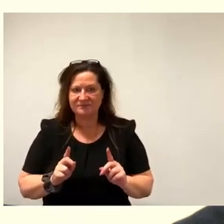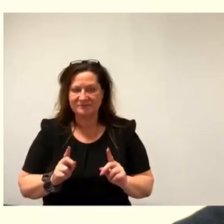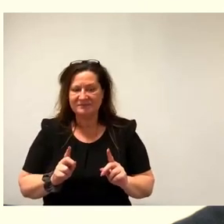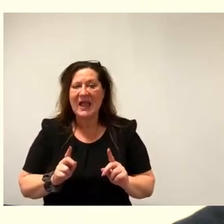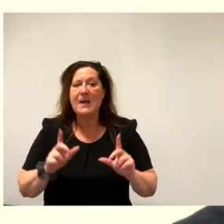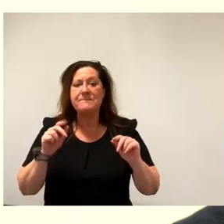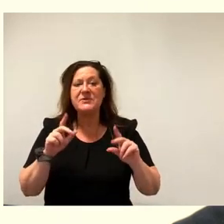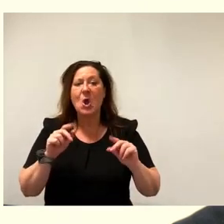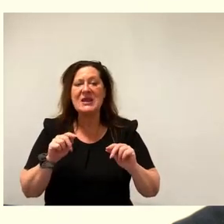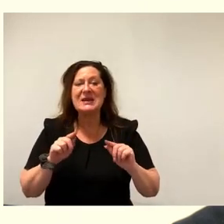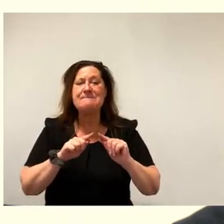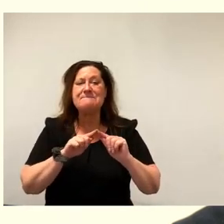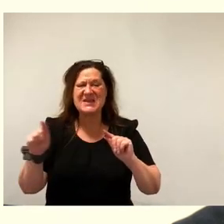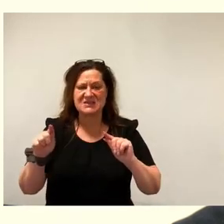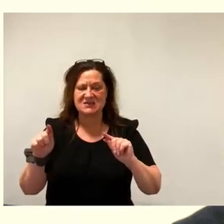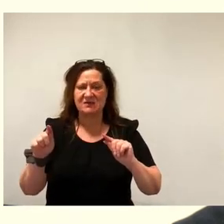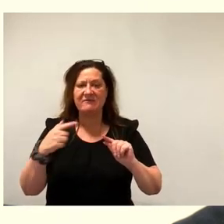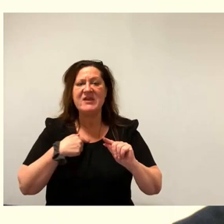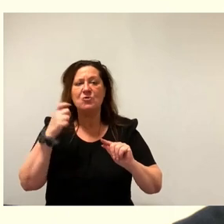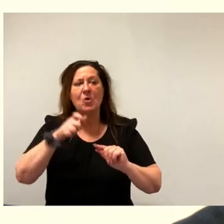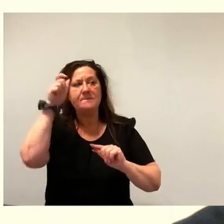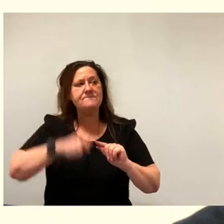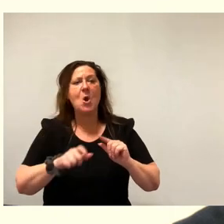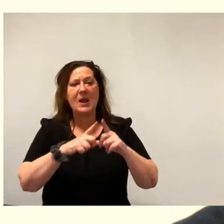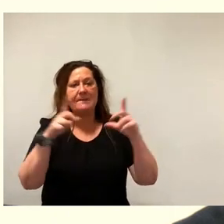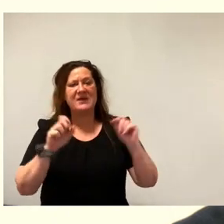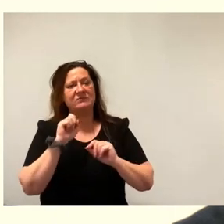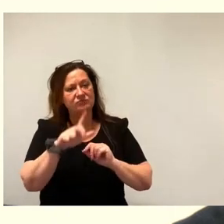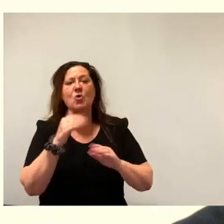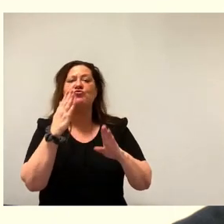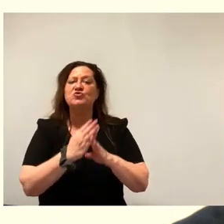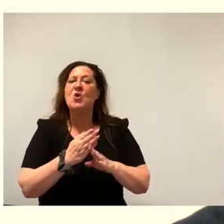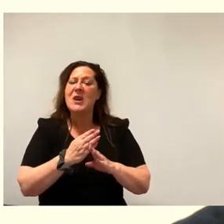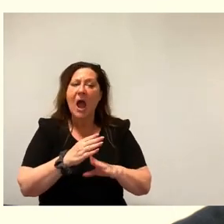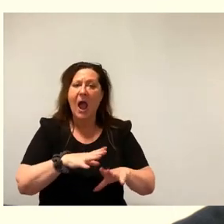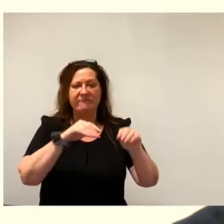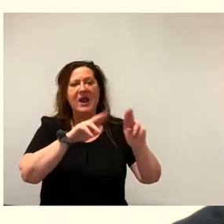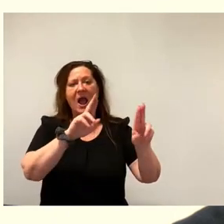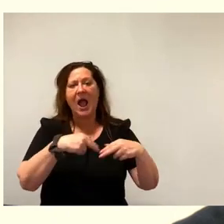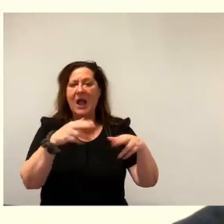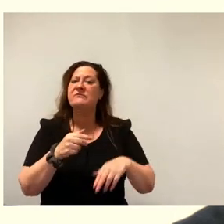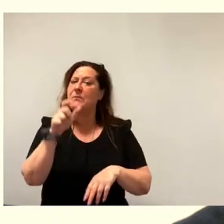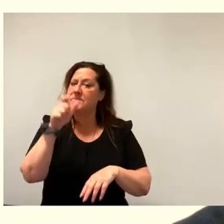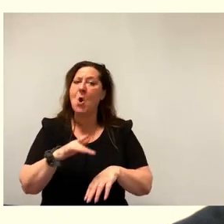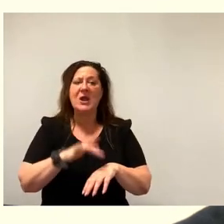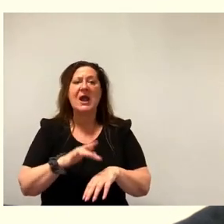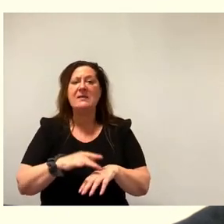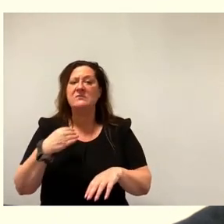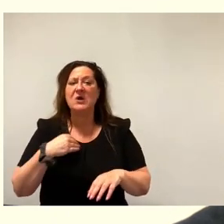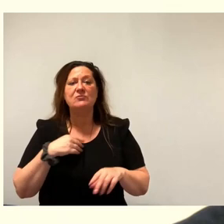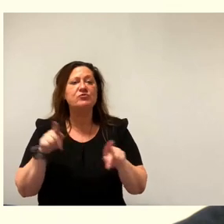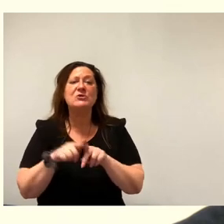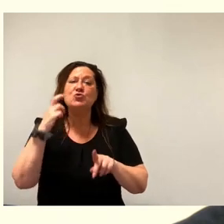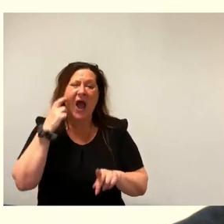haben Bürgerinnen und Bürger angeschrieben. Es gibt auch erste Rückmeldungen. Bürgerinnen, die sich melden, weil sie zu alt sind, weil sie